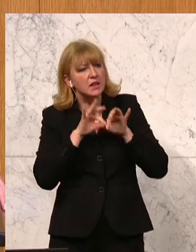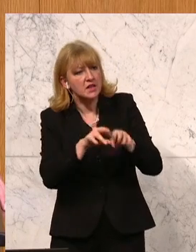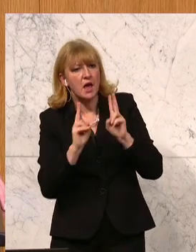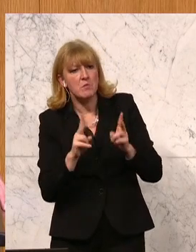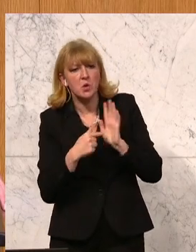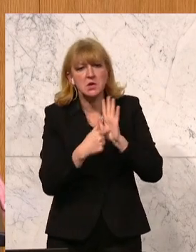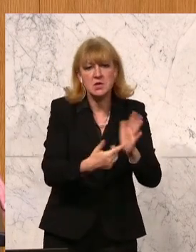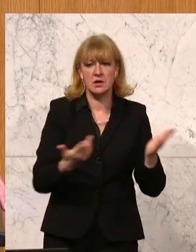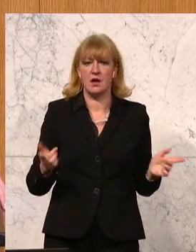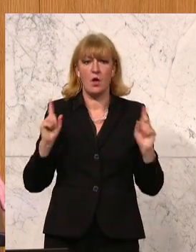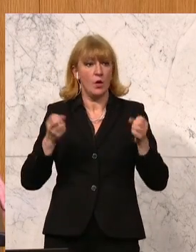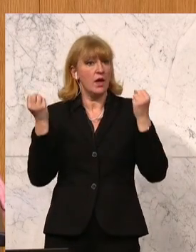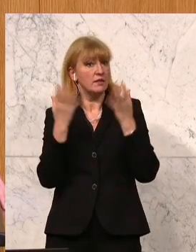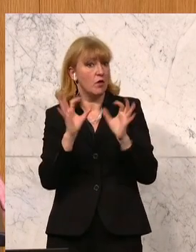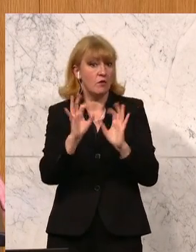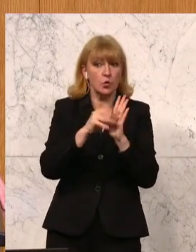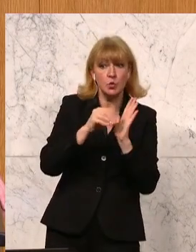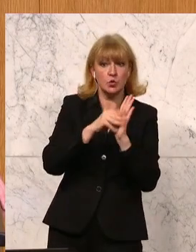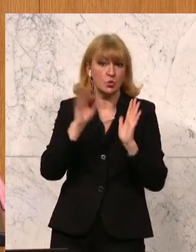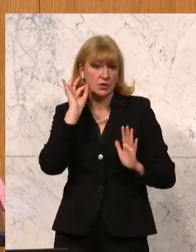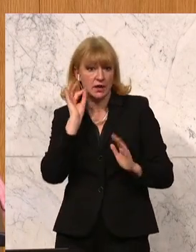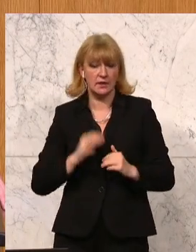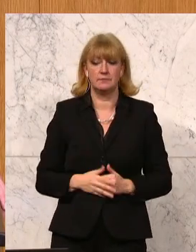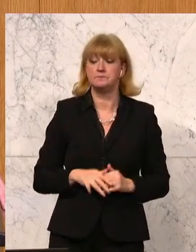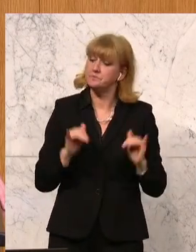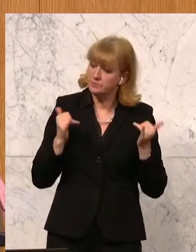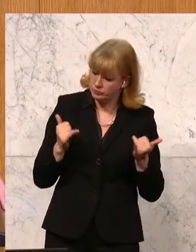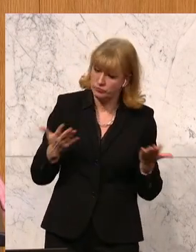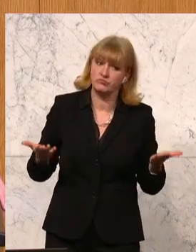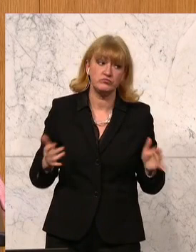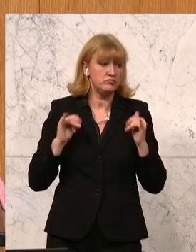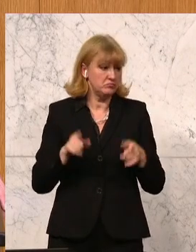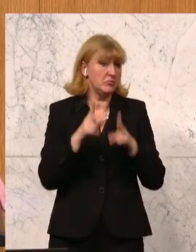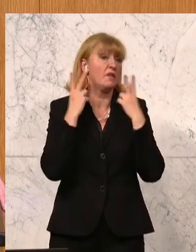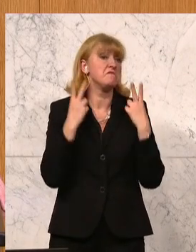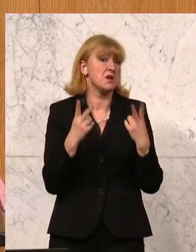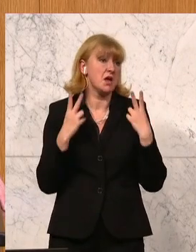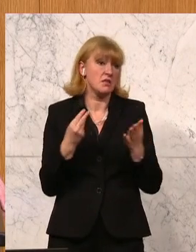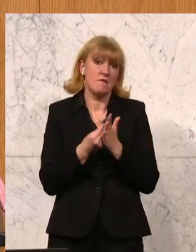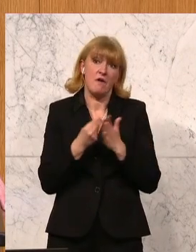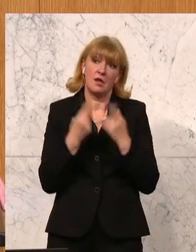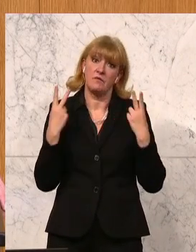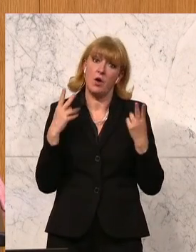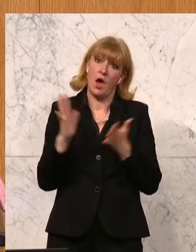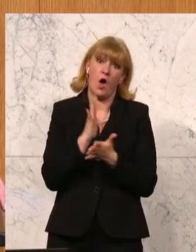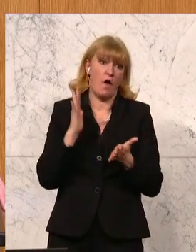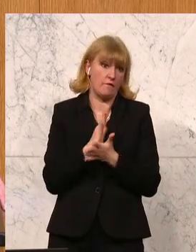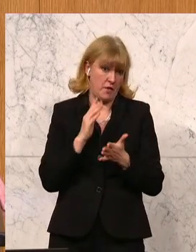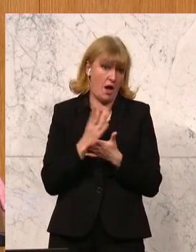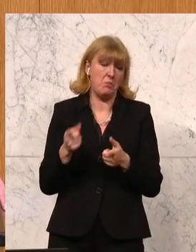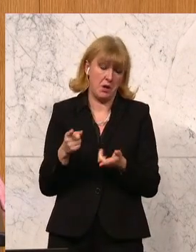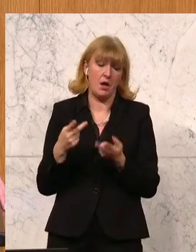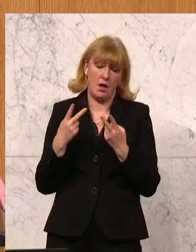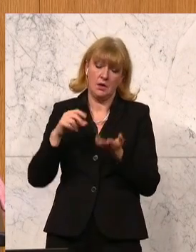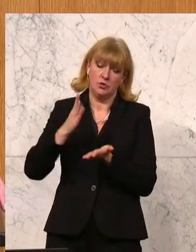Informationen für Nutzerinnen und Nutzer. Das ist durchaus eine sehr wichtige und wertvolle Aufgabe, die diese Service-Stelle auch erbringen soll.